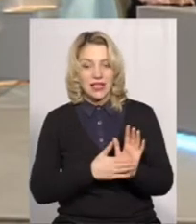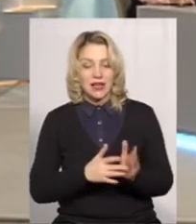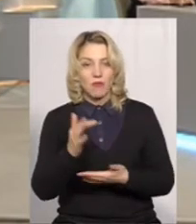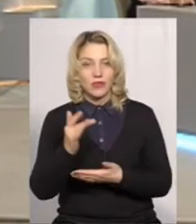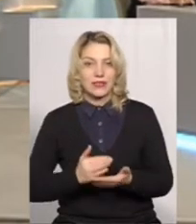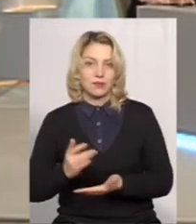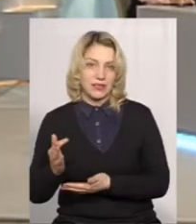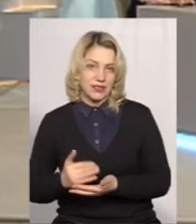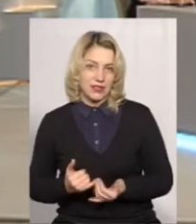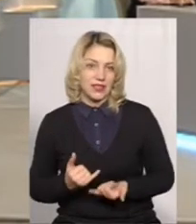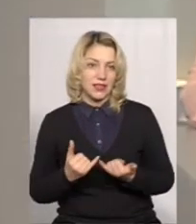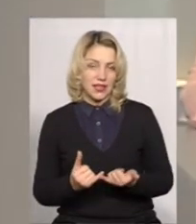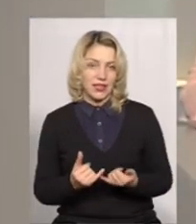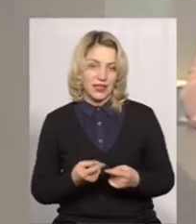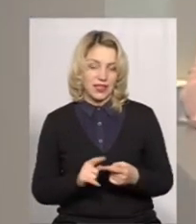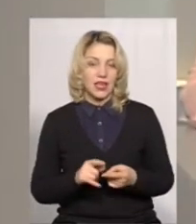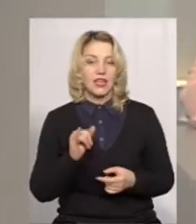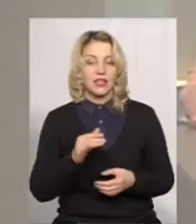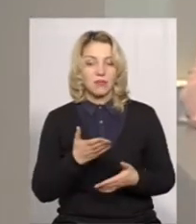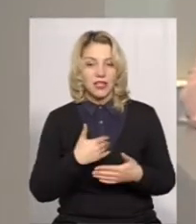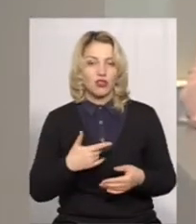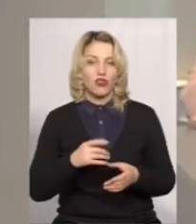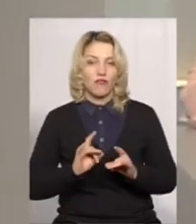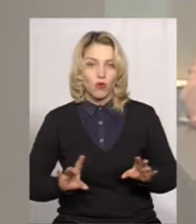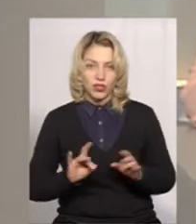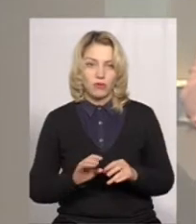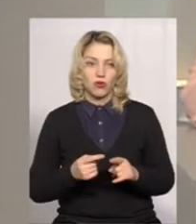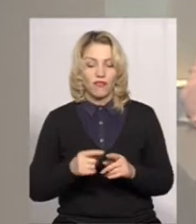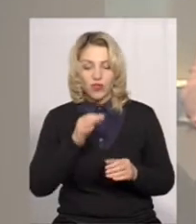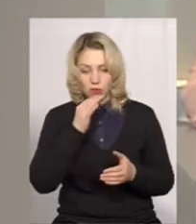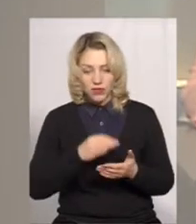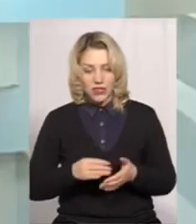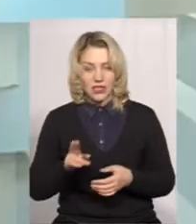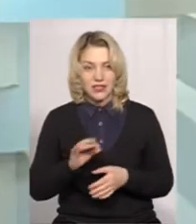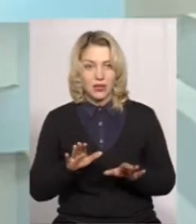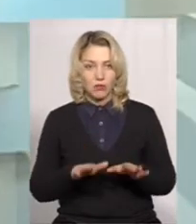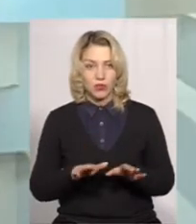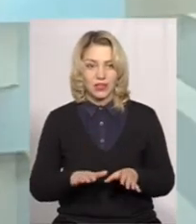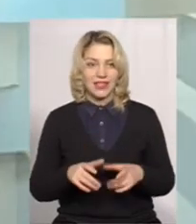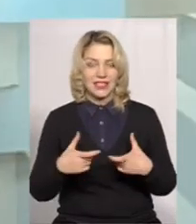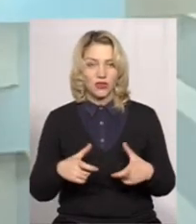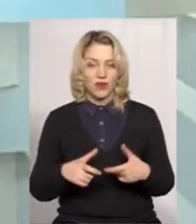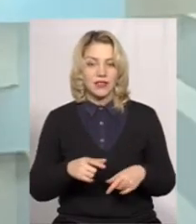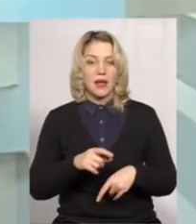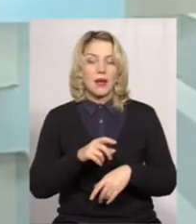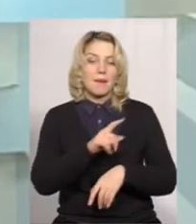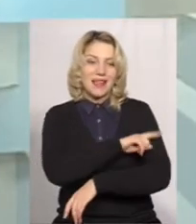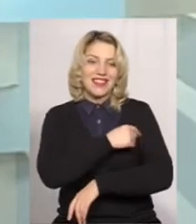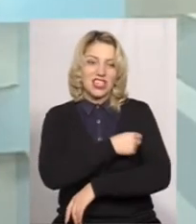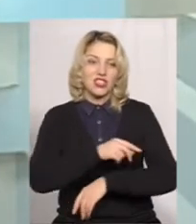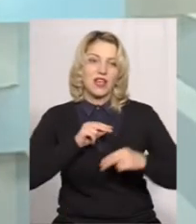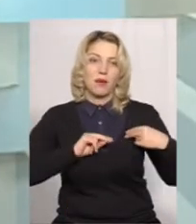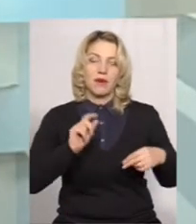списки даних дітей, ми доводимо до відома відповідальність за пункти тестування медичних працівників.